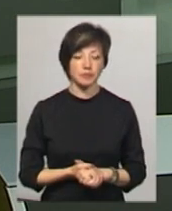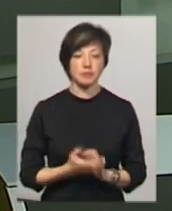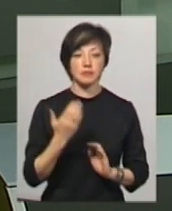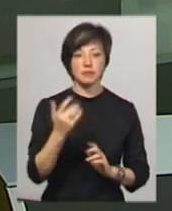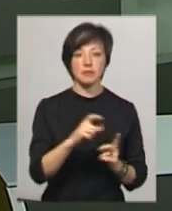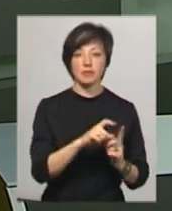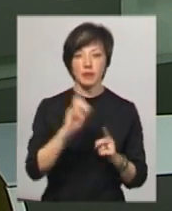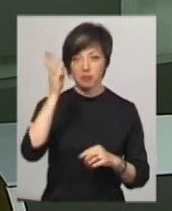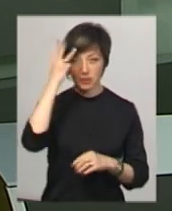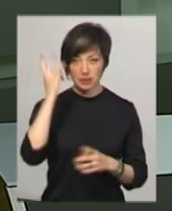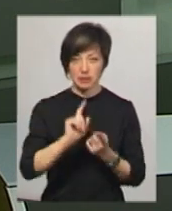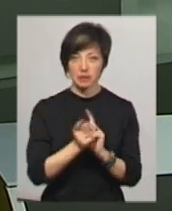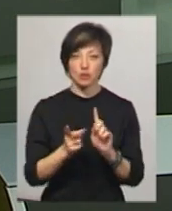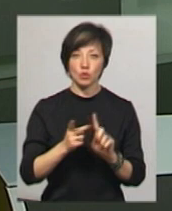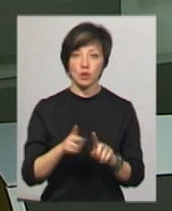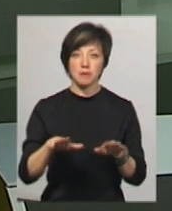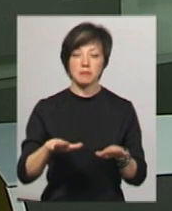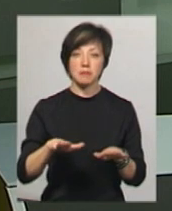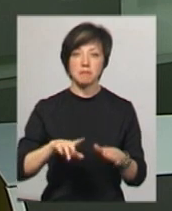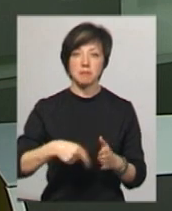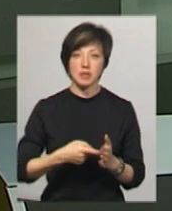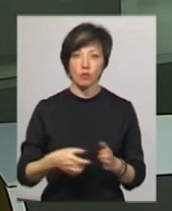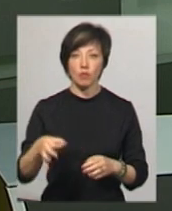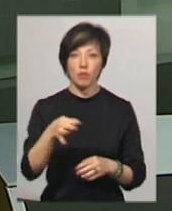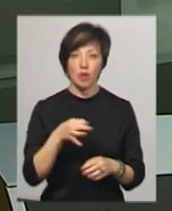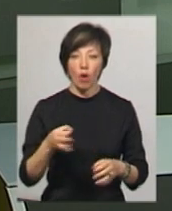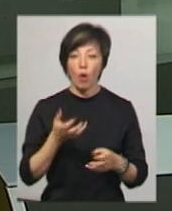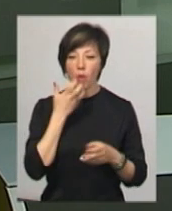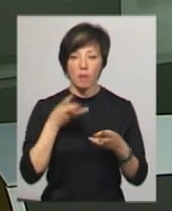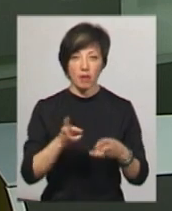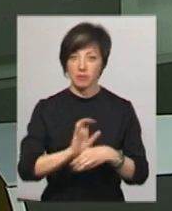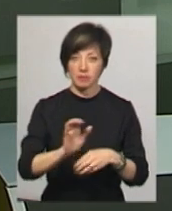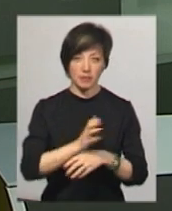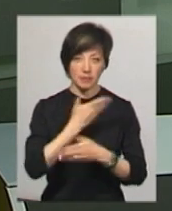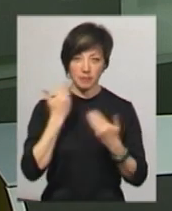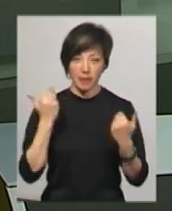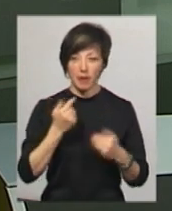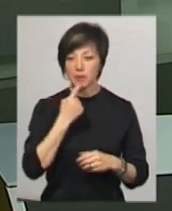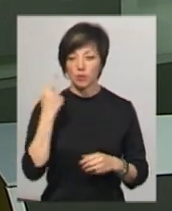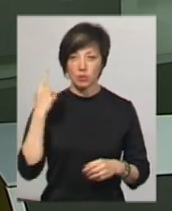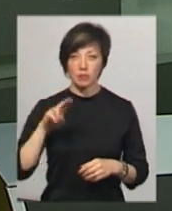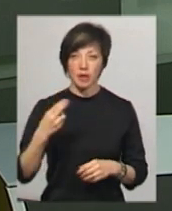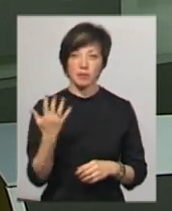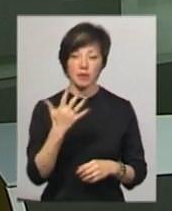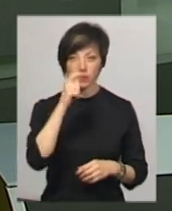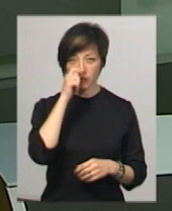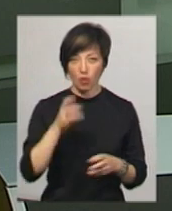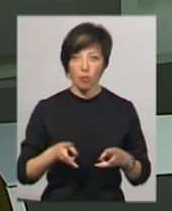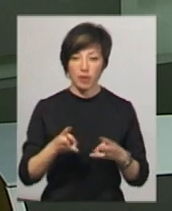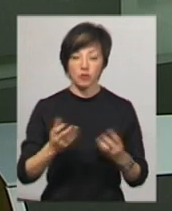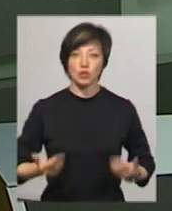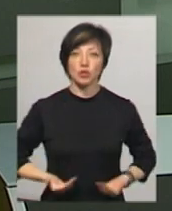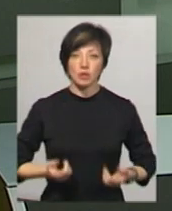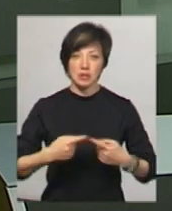За його словами, Хмельницький став другим містом в області, де опалення до житлових будинків вже не подається. Минулої п'ятниці, 5 квітня опалювати